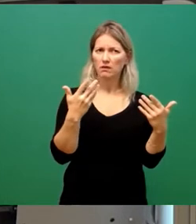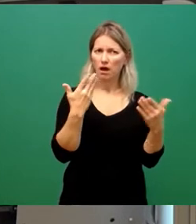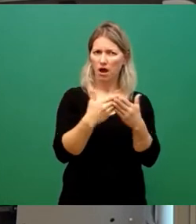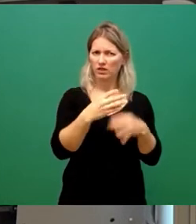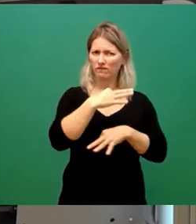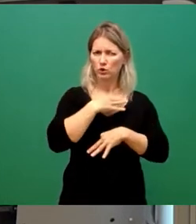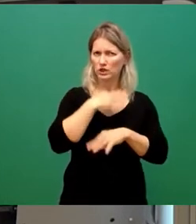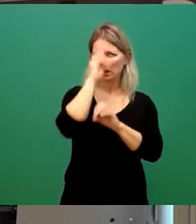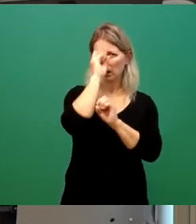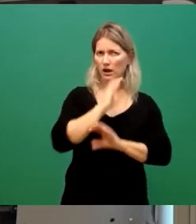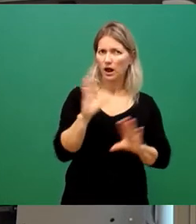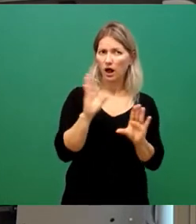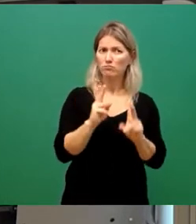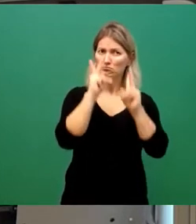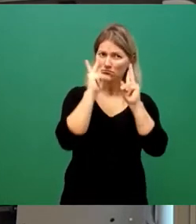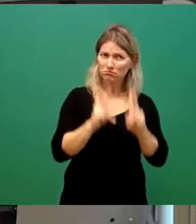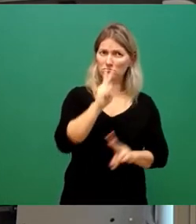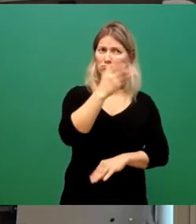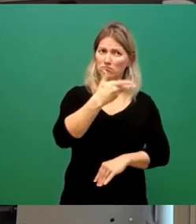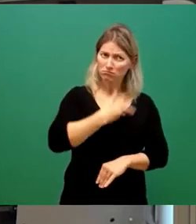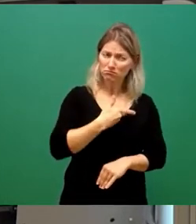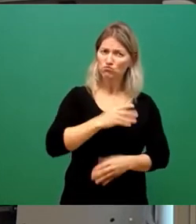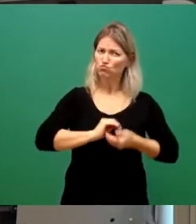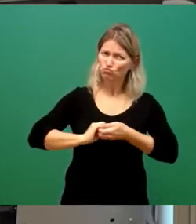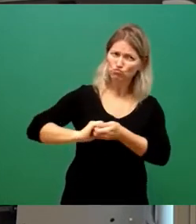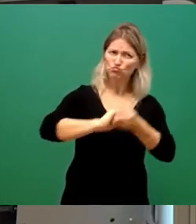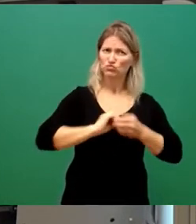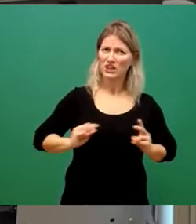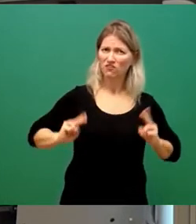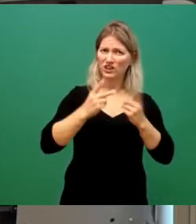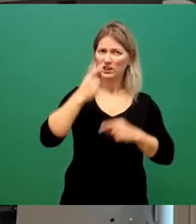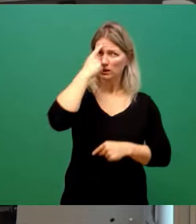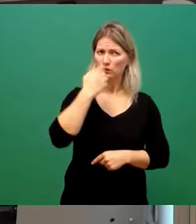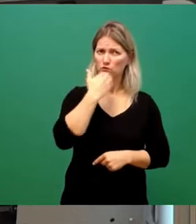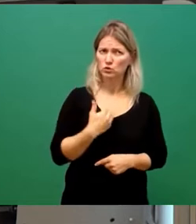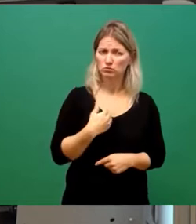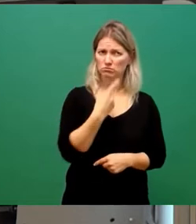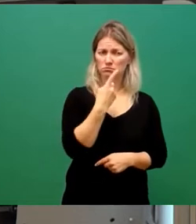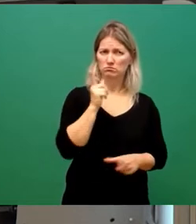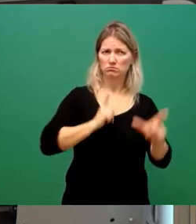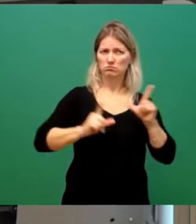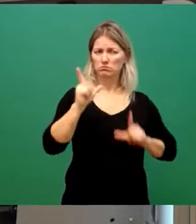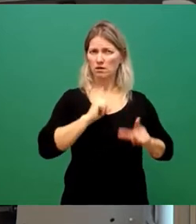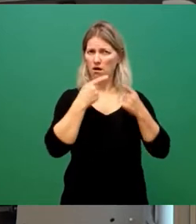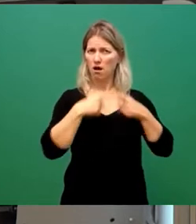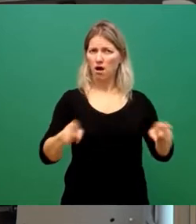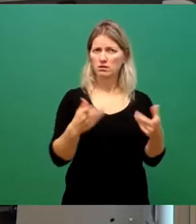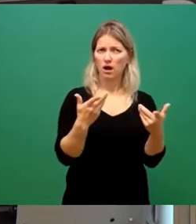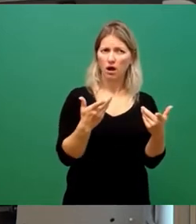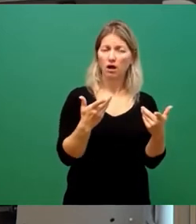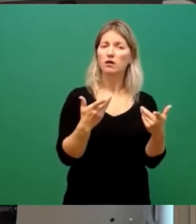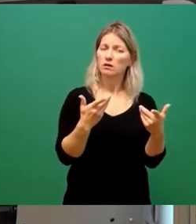einen echten Willen zum Konsens gegeben hätte, sprich darum, eine Lösung zu finden, mit der alle am